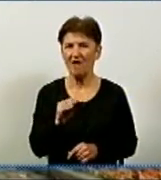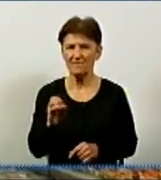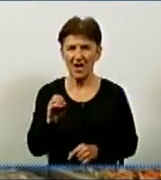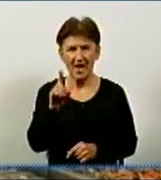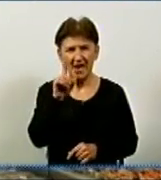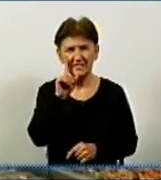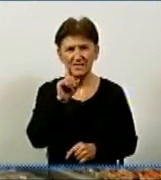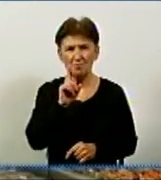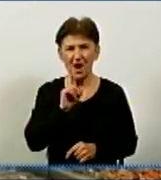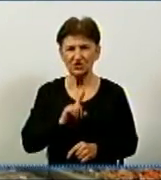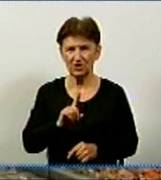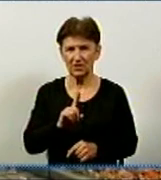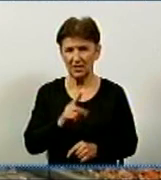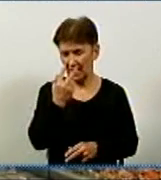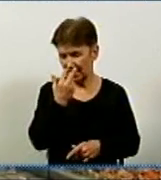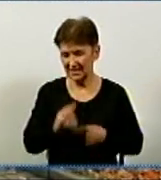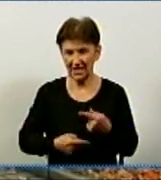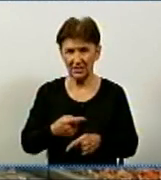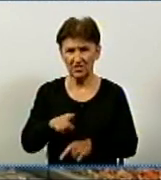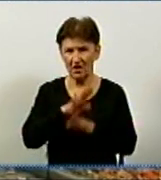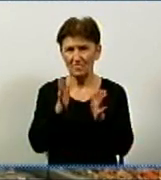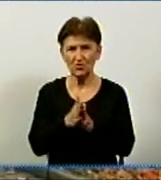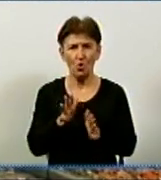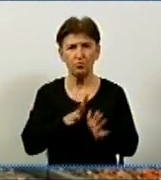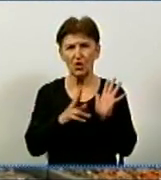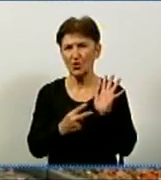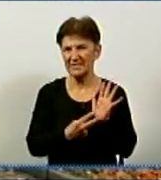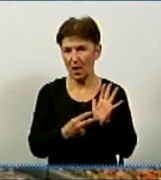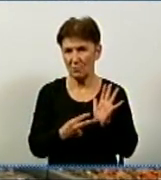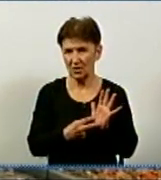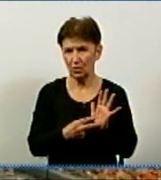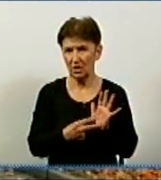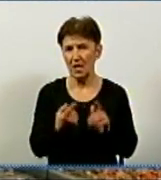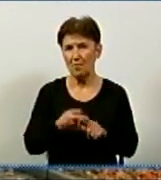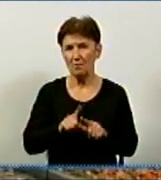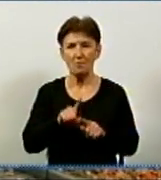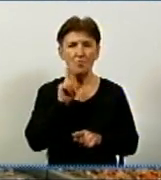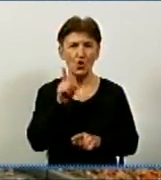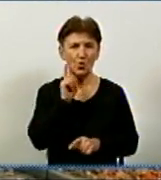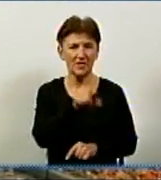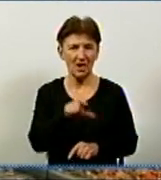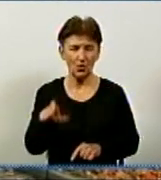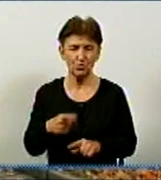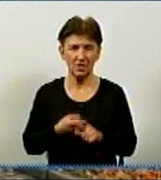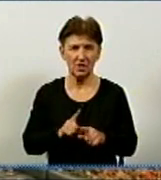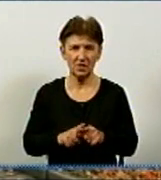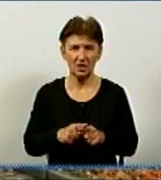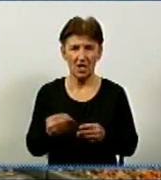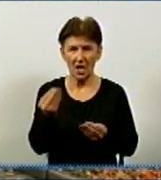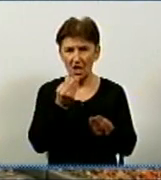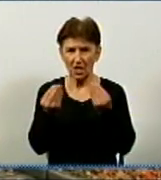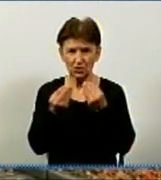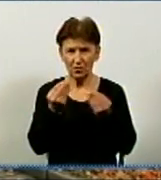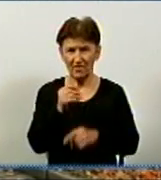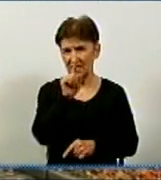традиції». Всього цих хворих було семеро. Це молоді люди, які харчувалися у цьому